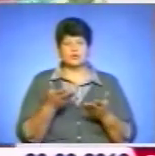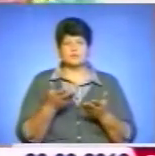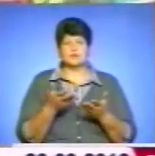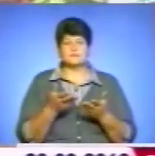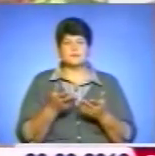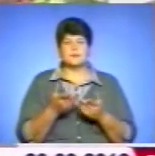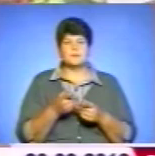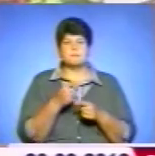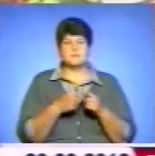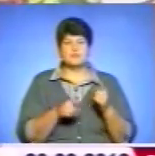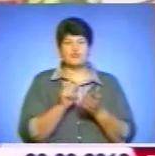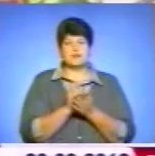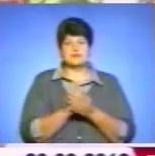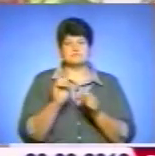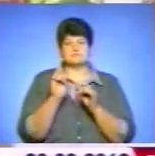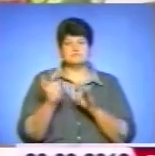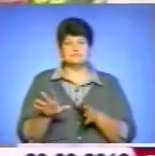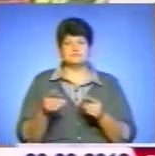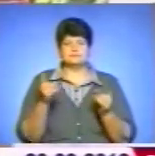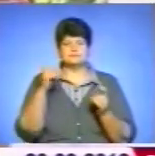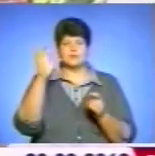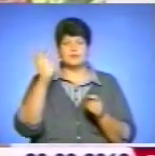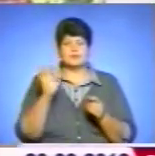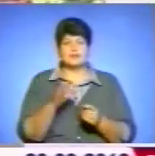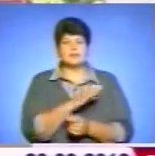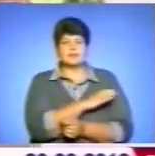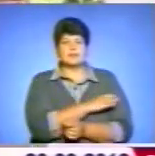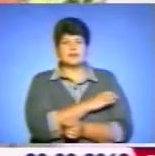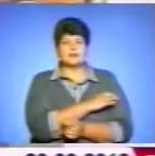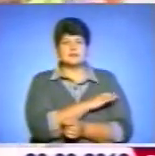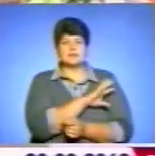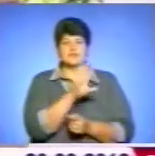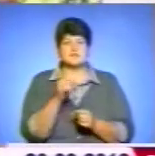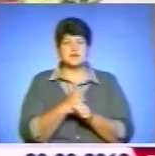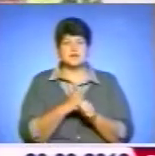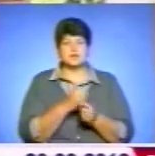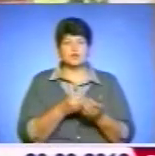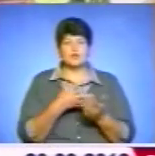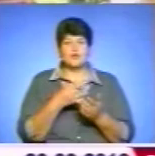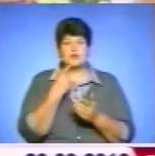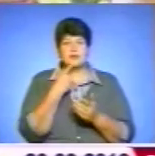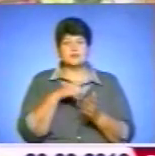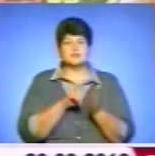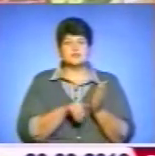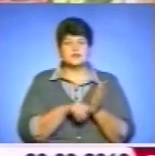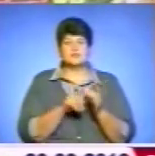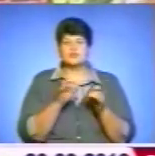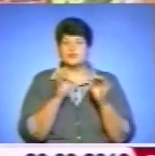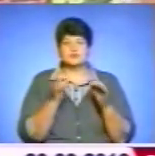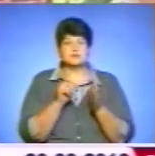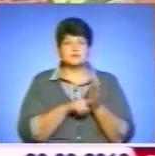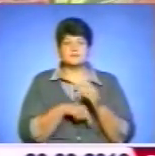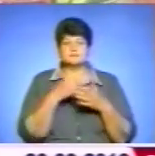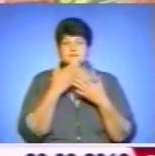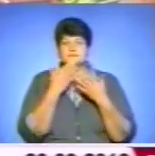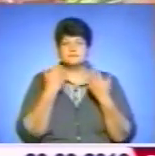пів пенсії, тиск, всі ліки дорогі, казали, що подешевшують, нічого не подешевшили.